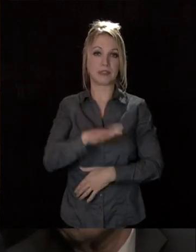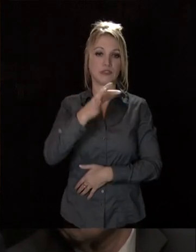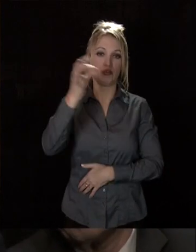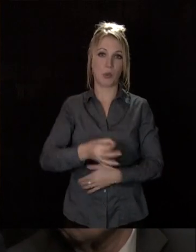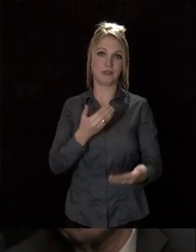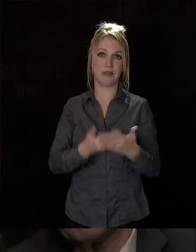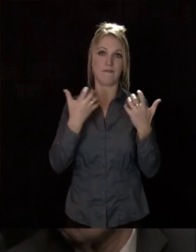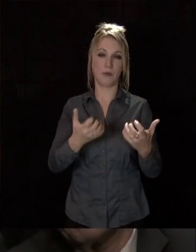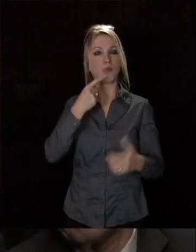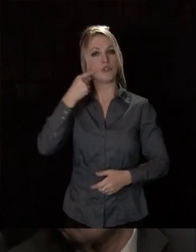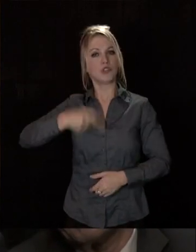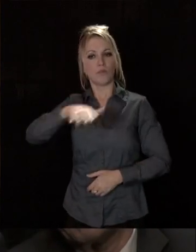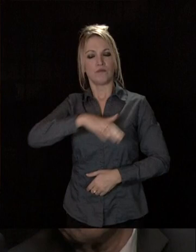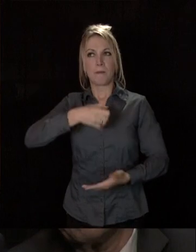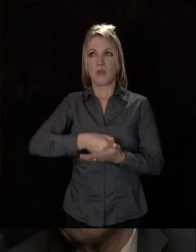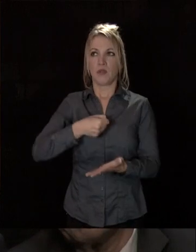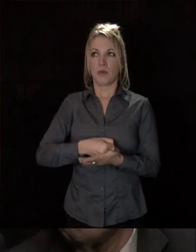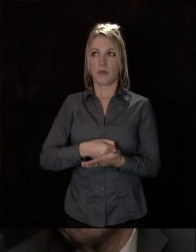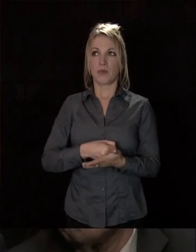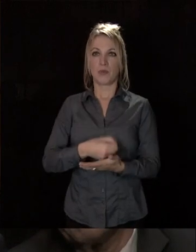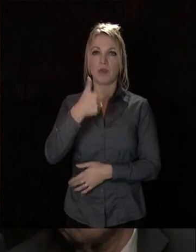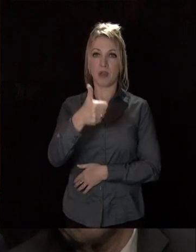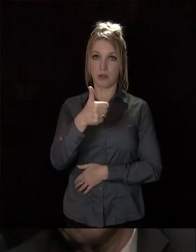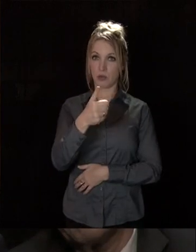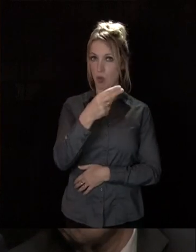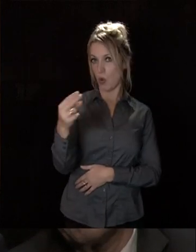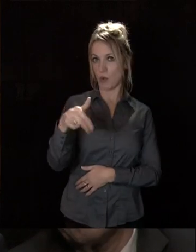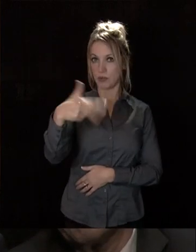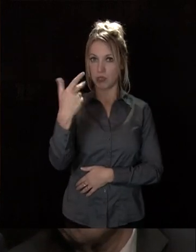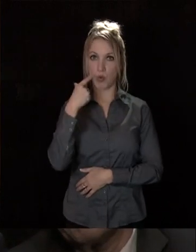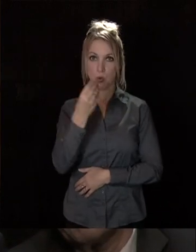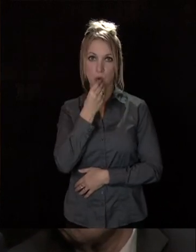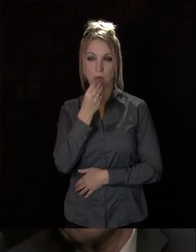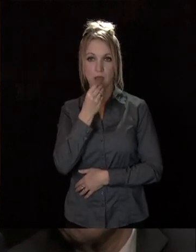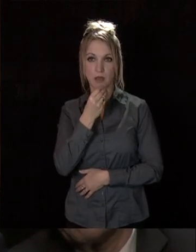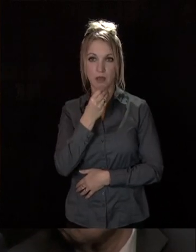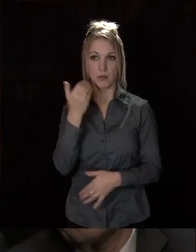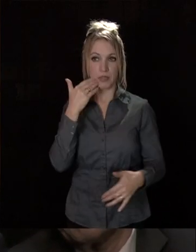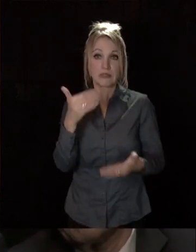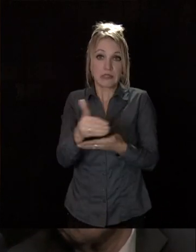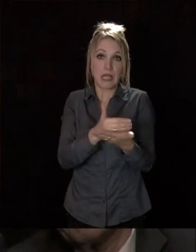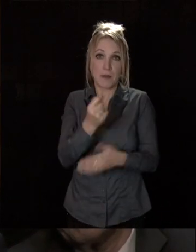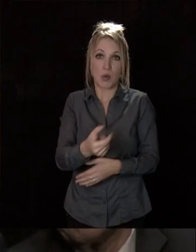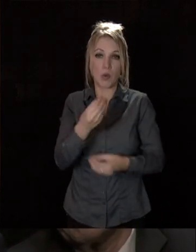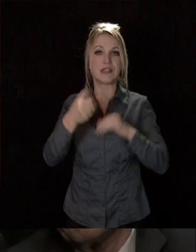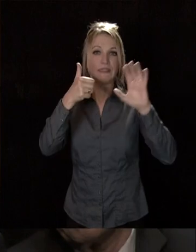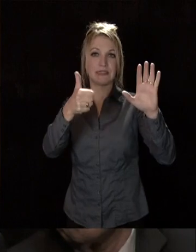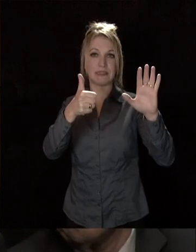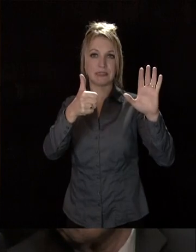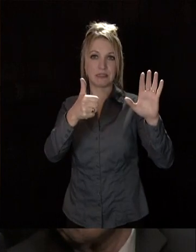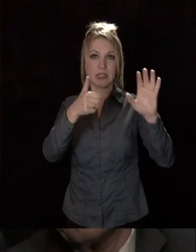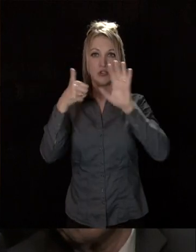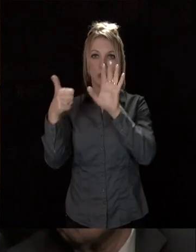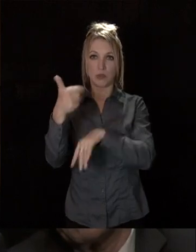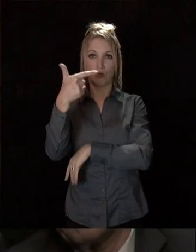Dijonais sont donc au minimum de 1,13 par repas pour ceux qui ont le moins ou de 6,62 € pour